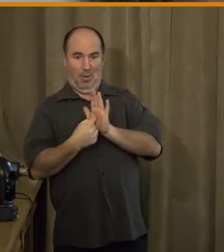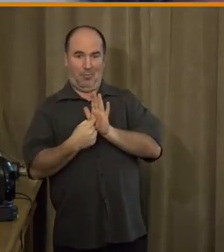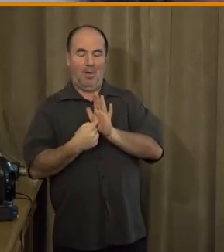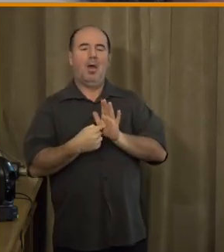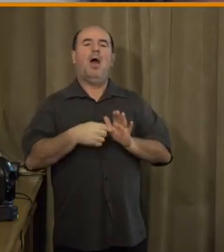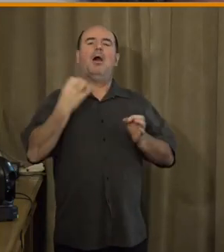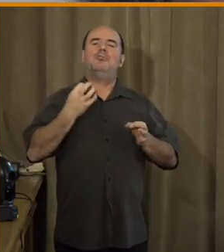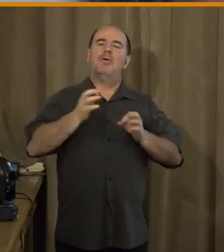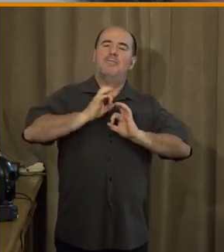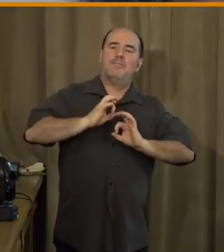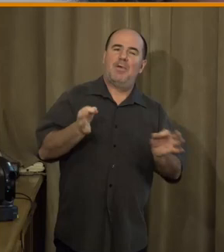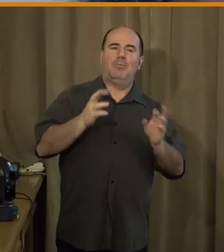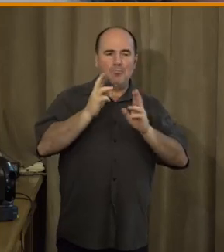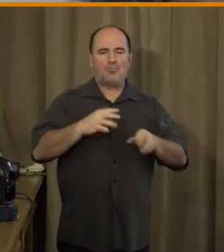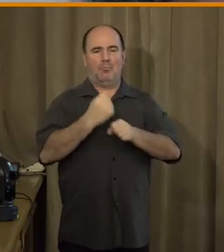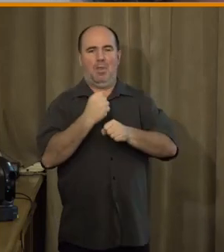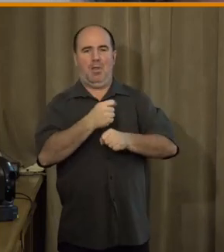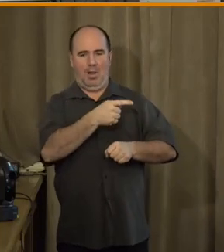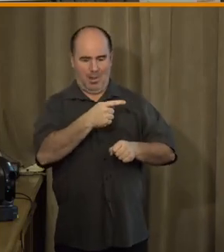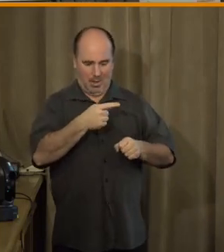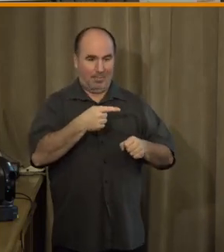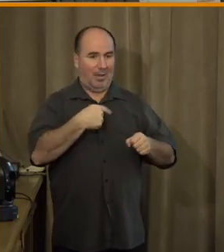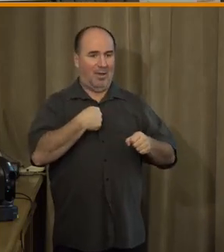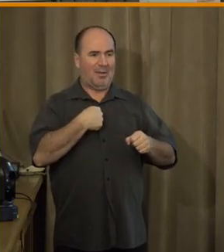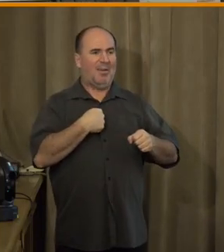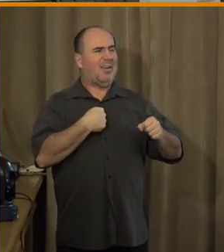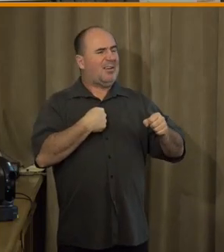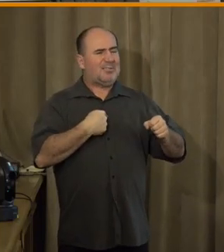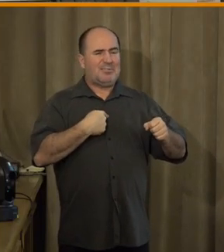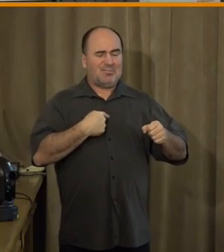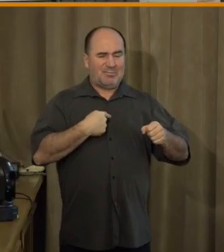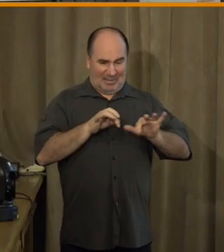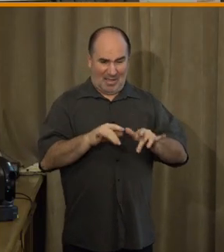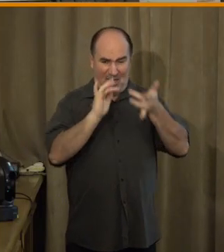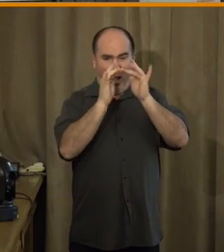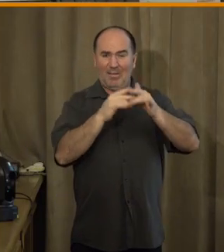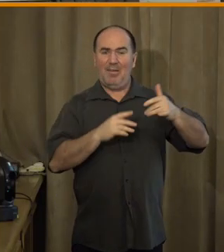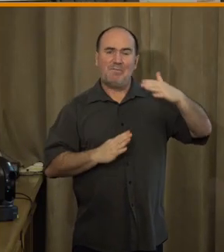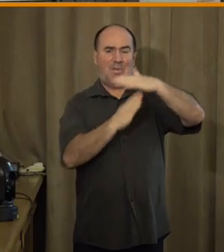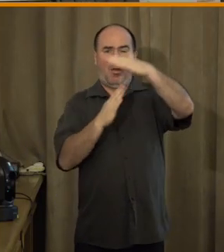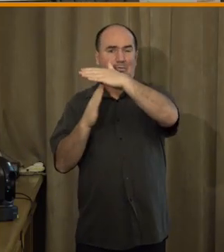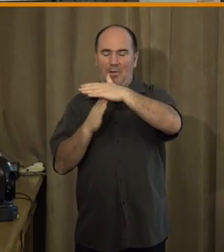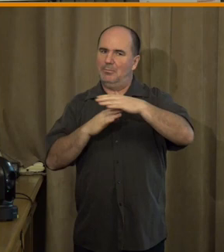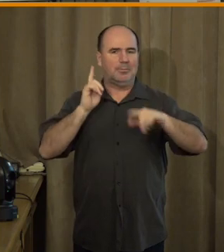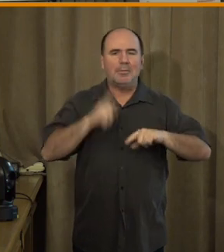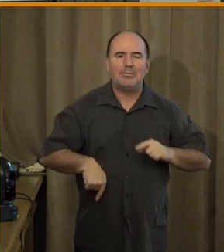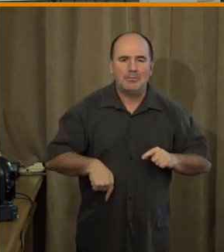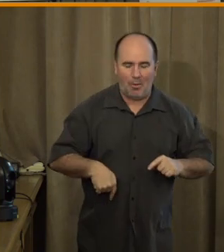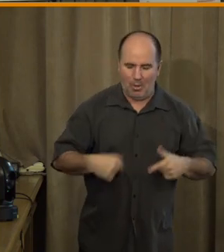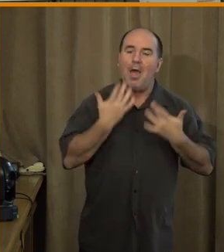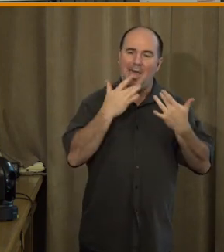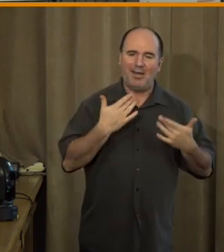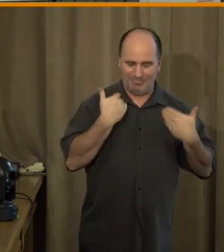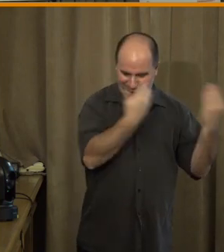digitálnímu vyloučení nedošlo. Já poprosím, abyste zkusili do deseti minut na tyto dvě otázky odpovědět a začne Jan